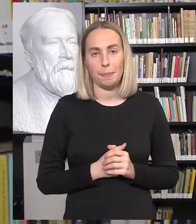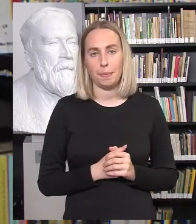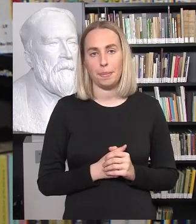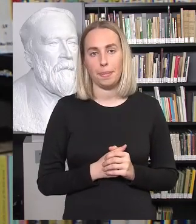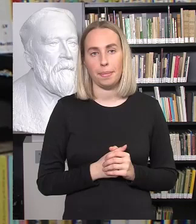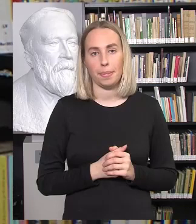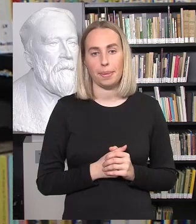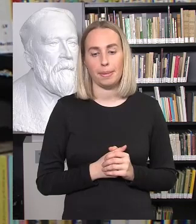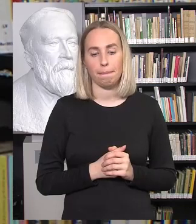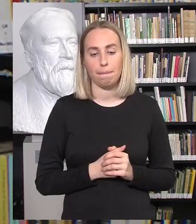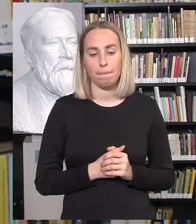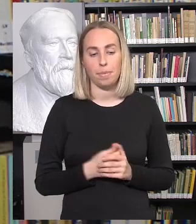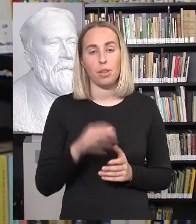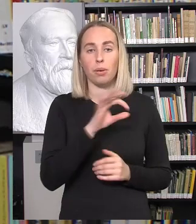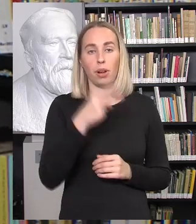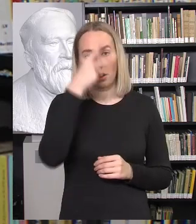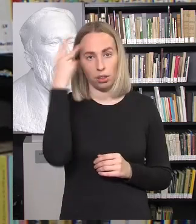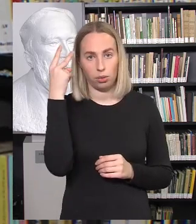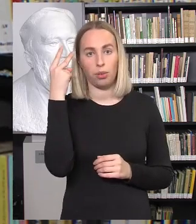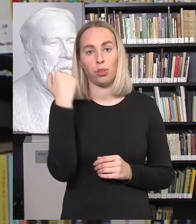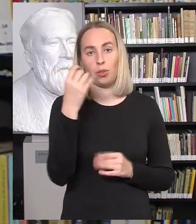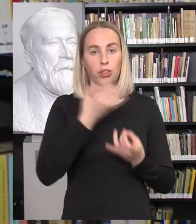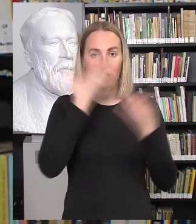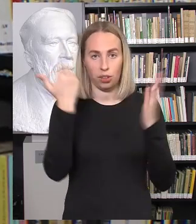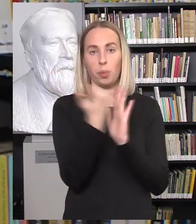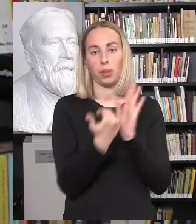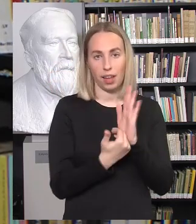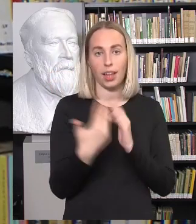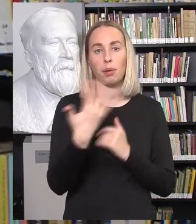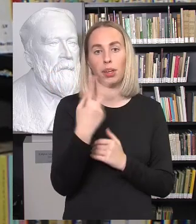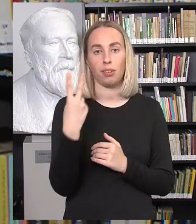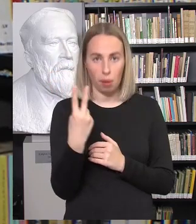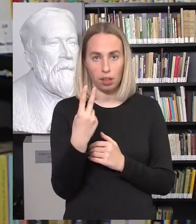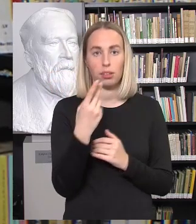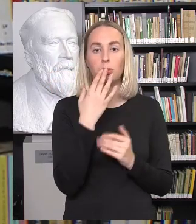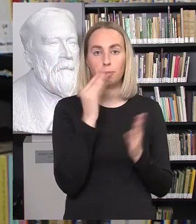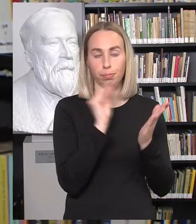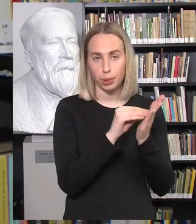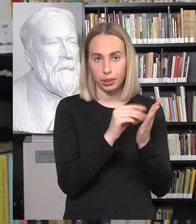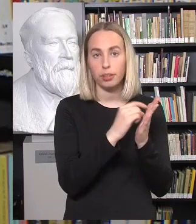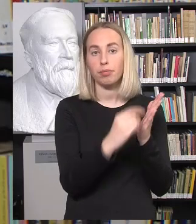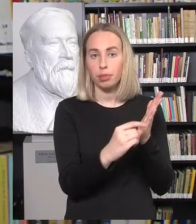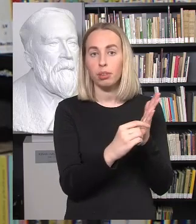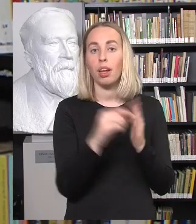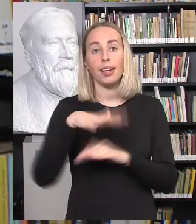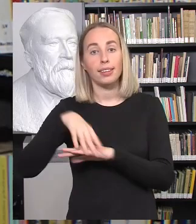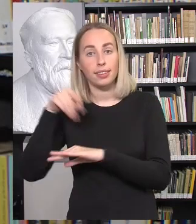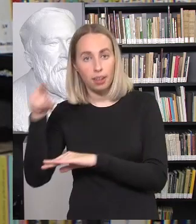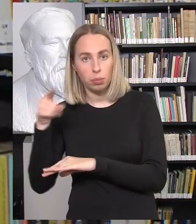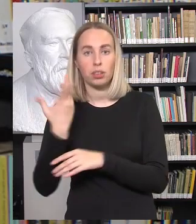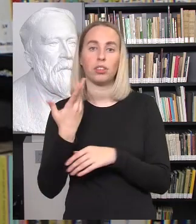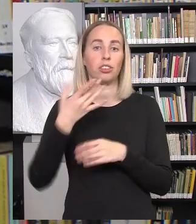pagal Lietuvos Respublikos švietimo įstatymo, 52 straipsnį, Seimas yra švietimo valdymo